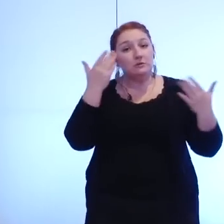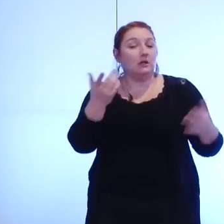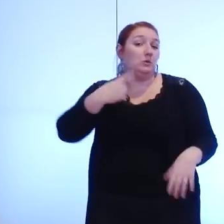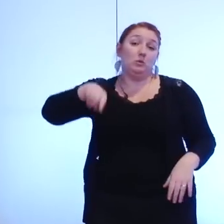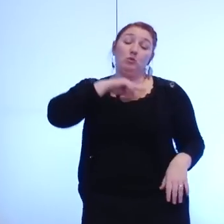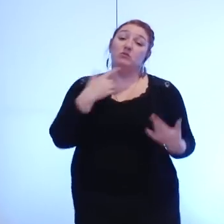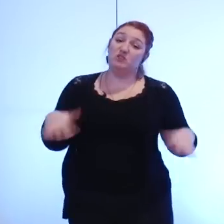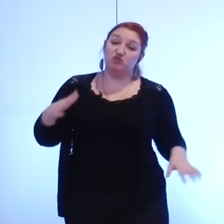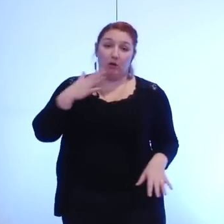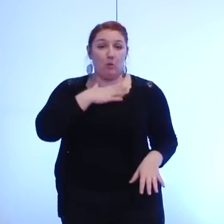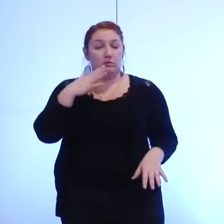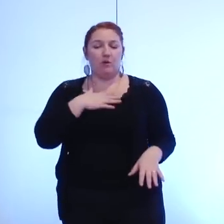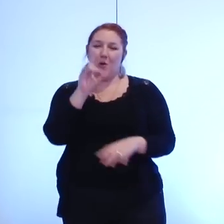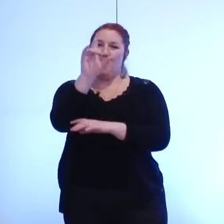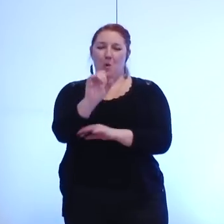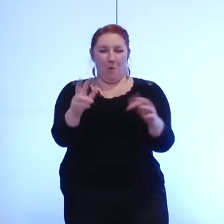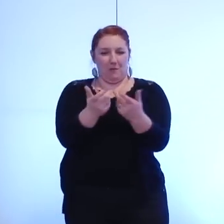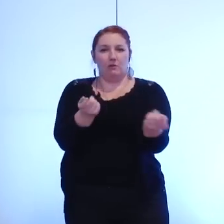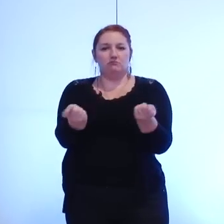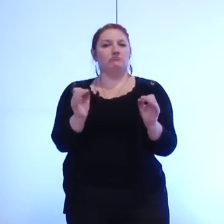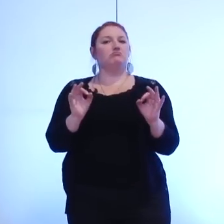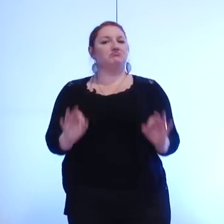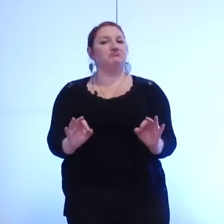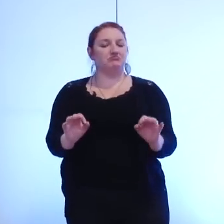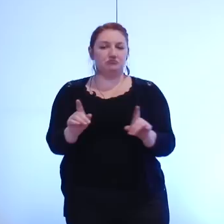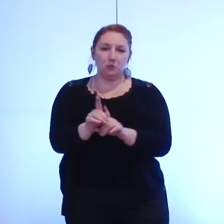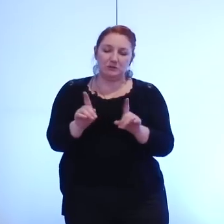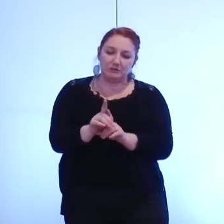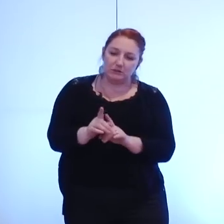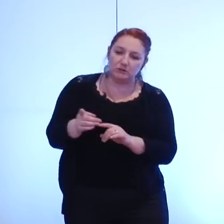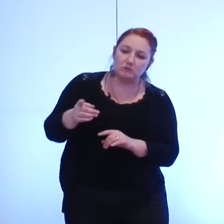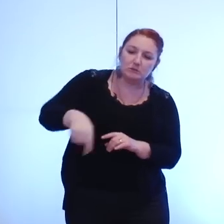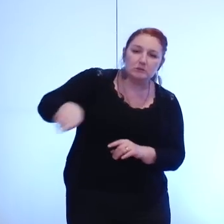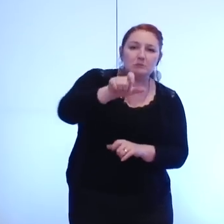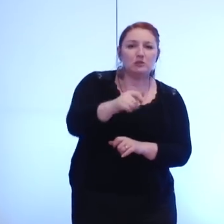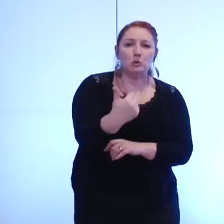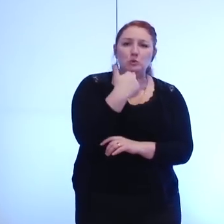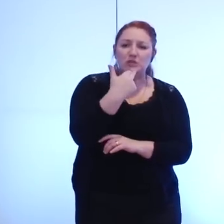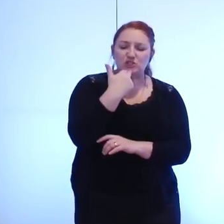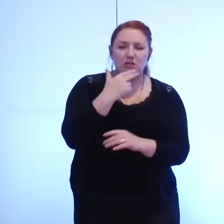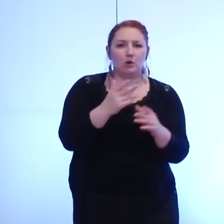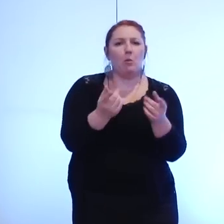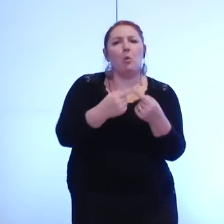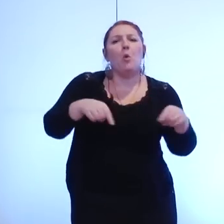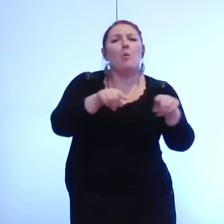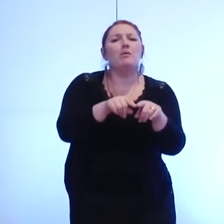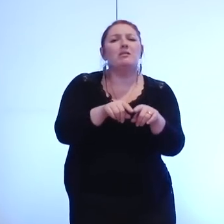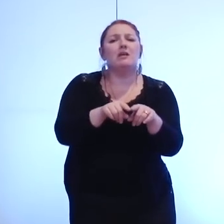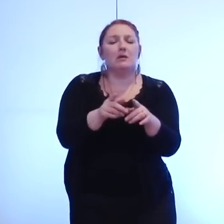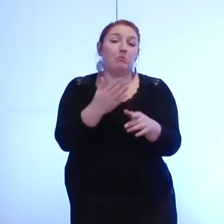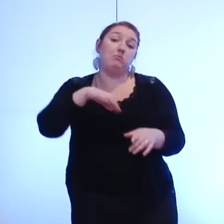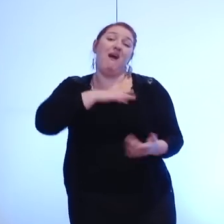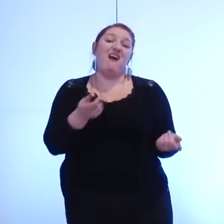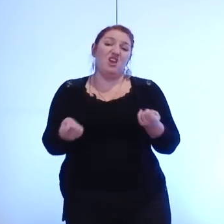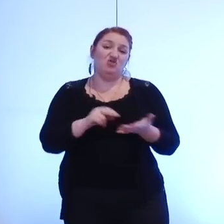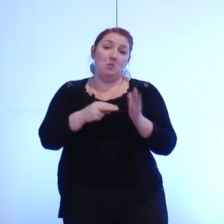les principes d'un coût de l'eau maîtrisé et d'une association à la prise de décision des usagers organisés en comité dans le cadre d'une régie publique